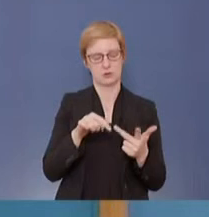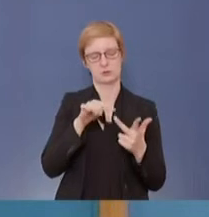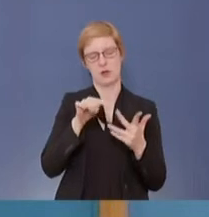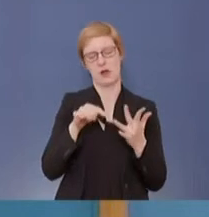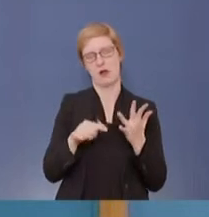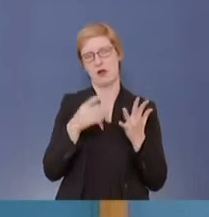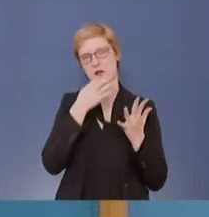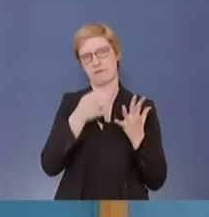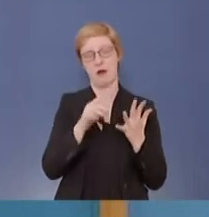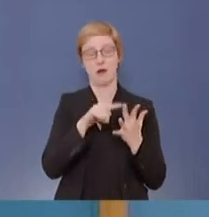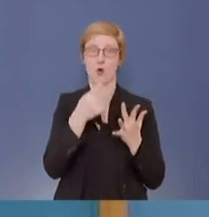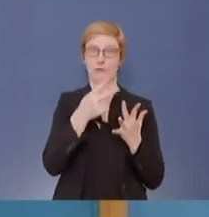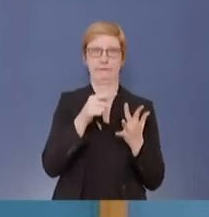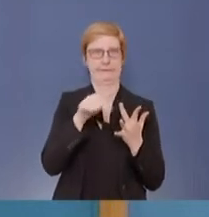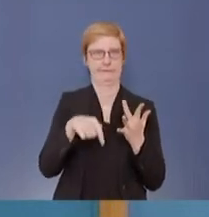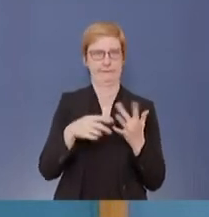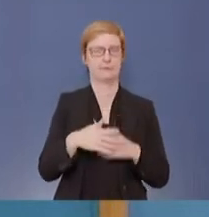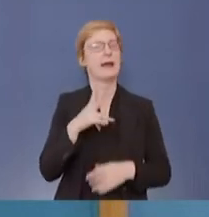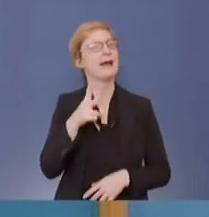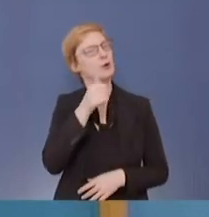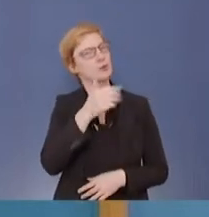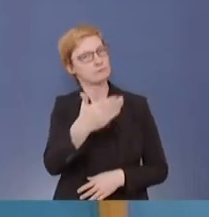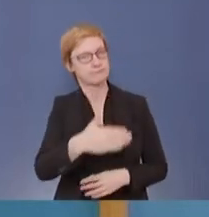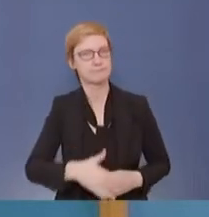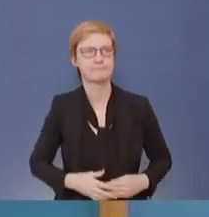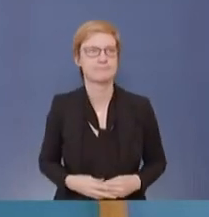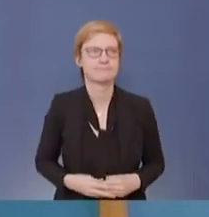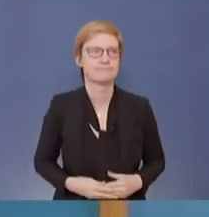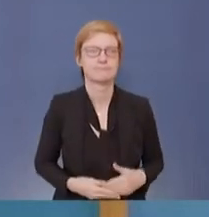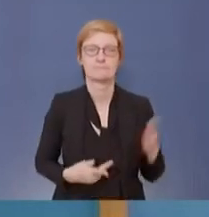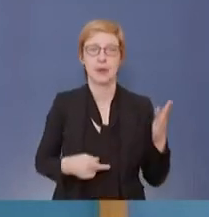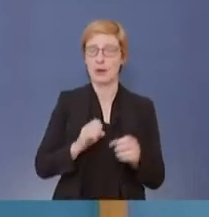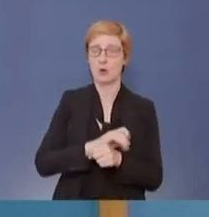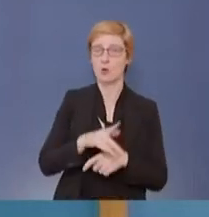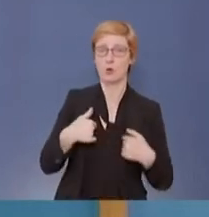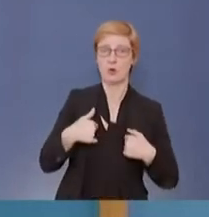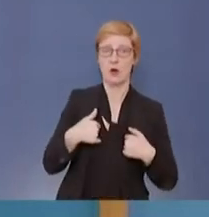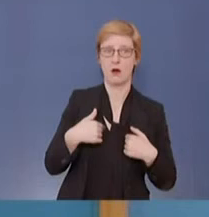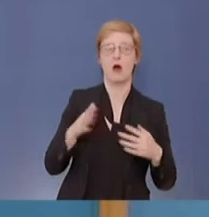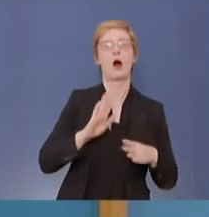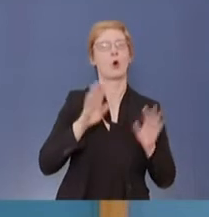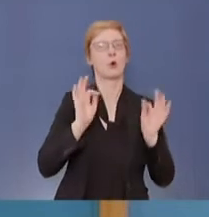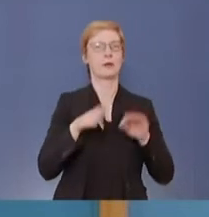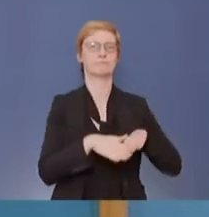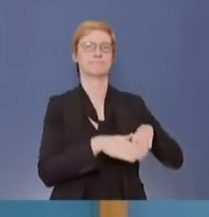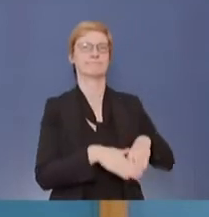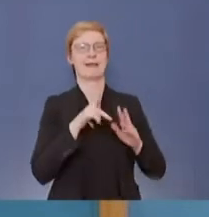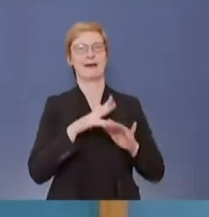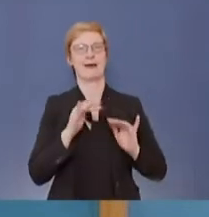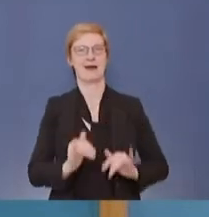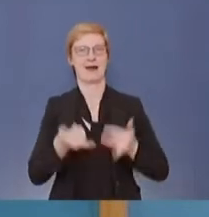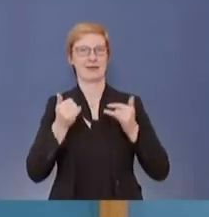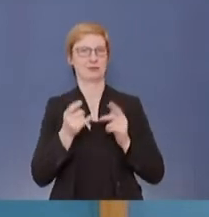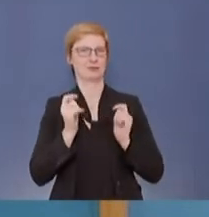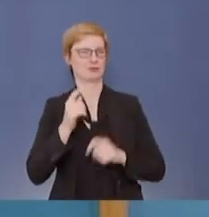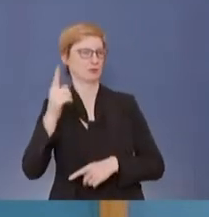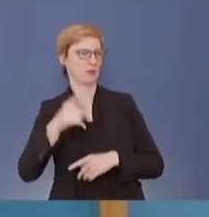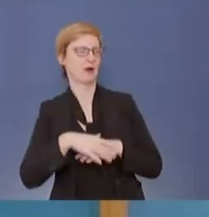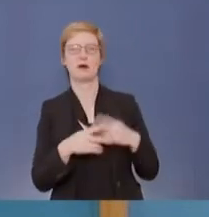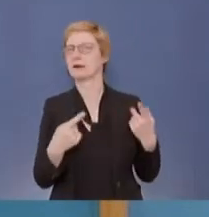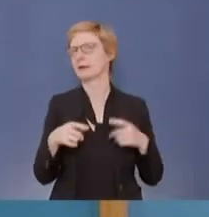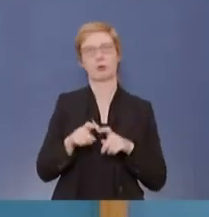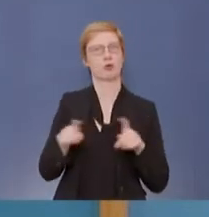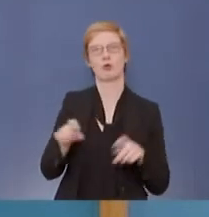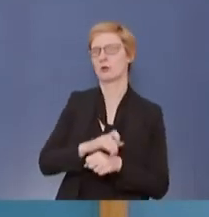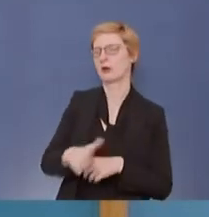die auch wichtig sind. Herr Jung fängt an. Es war nicht Corona. Dann nicht Corona. Dann ist Herr Reitschuster dran mit der letzten Corona-Frage. Corona. Auch nicht